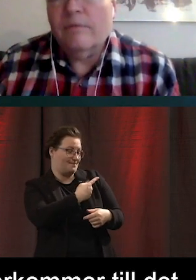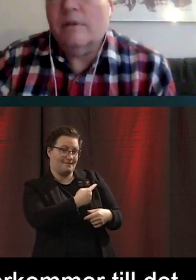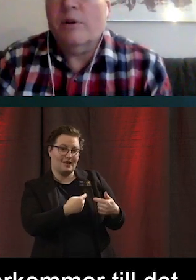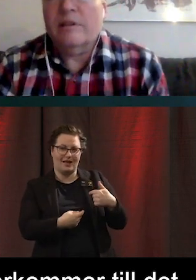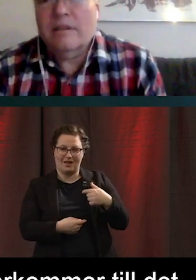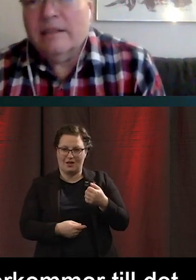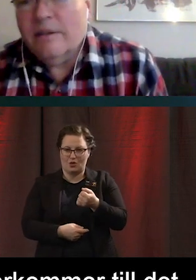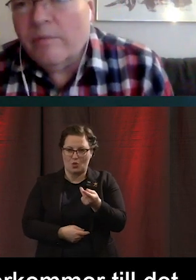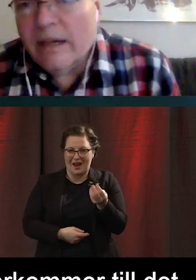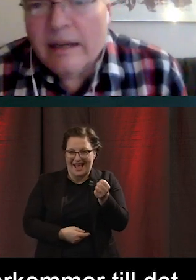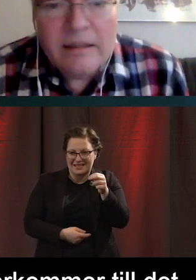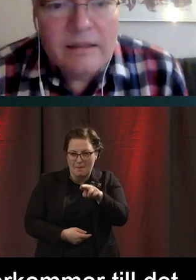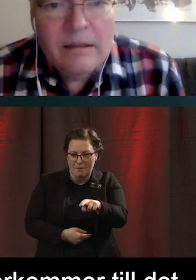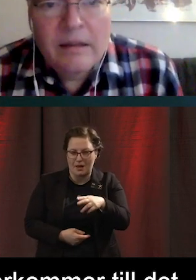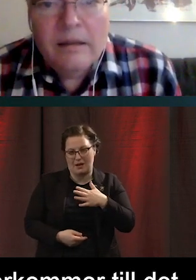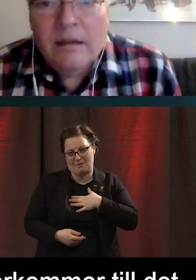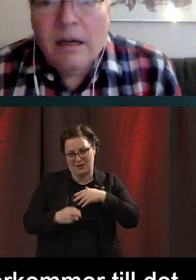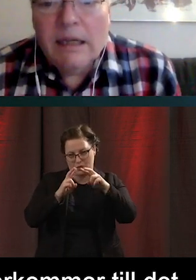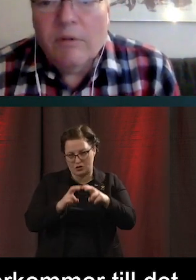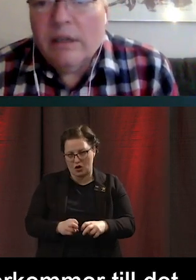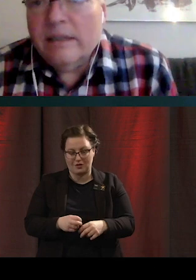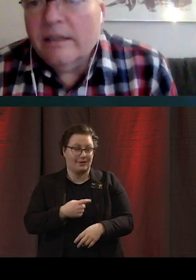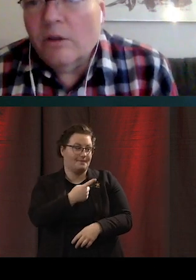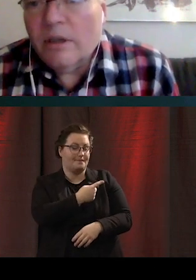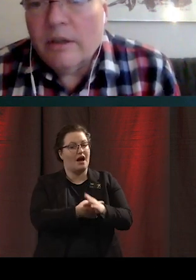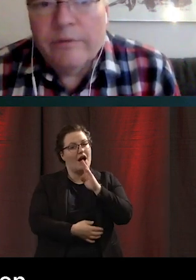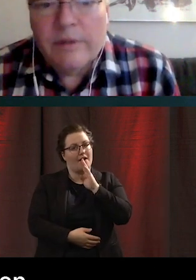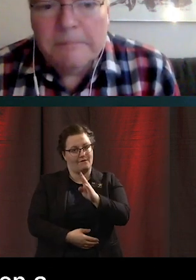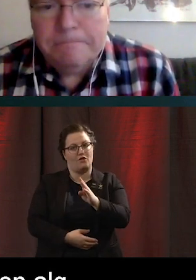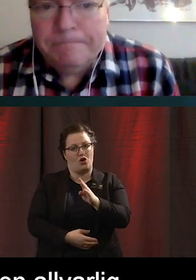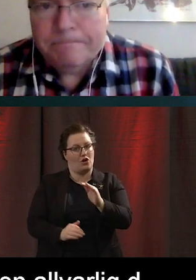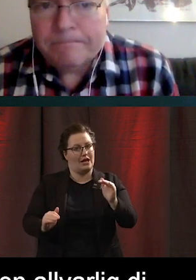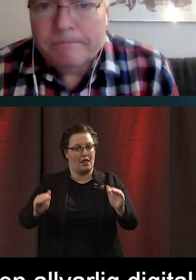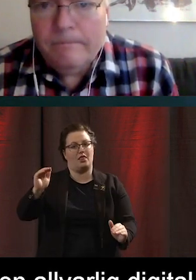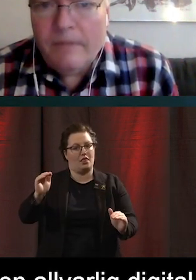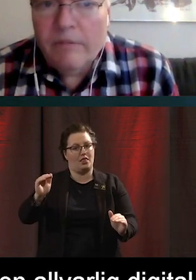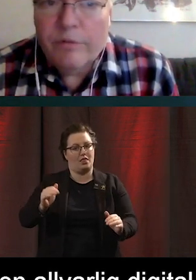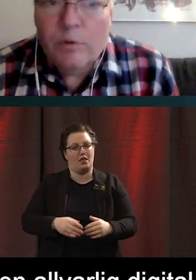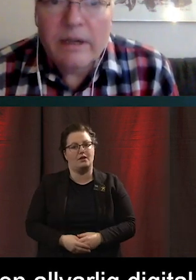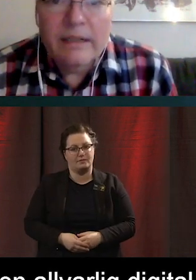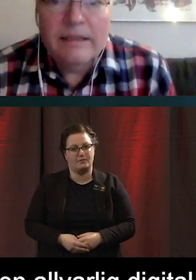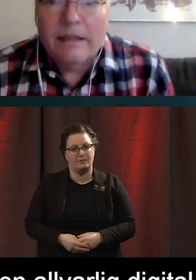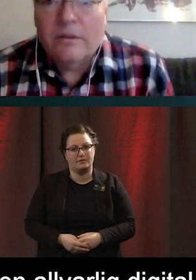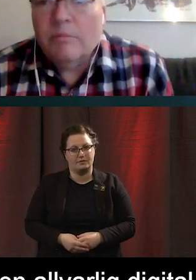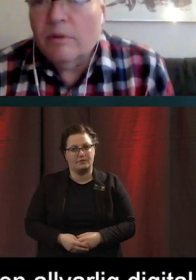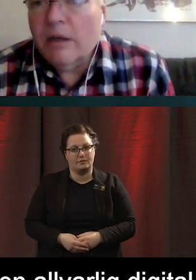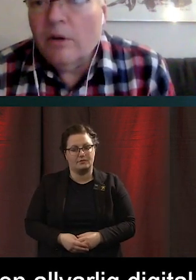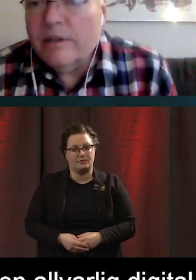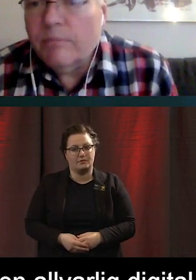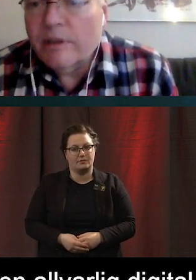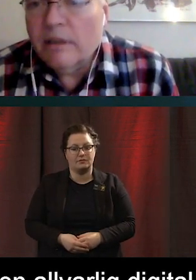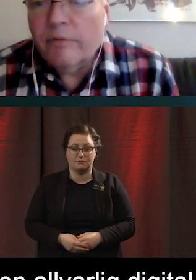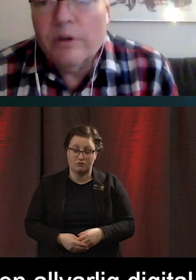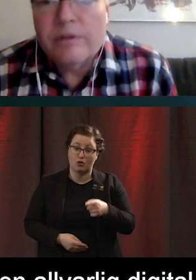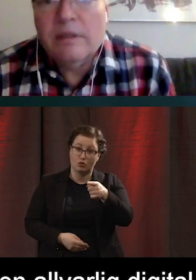en som jag ser det då väldigt allvarlig digital klyfta. Vi frågar helt enkelt om man